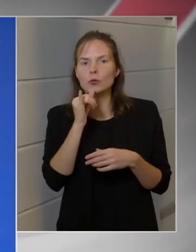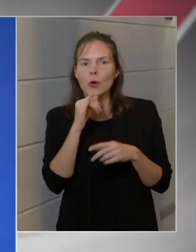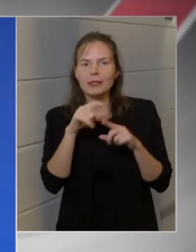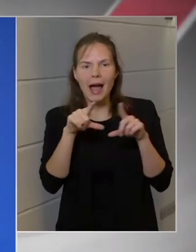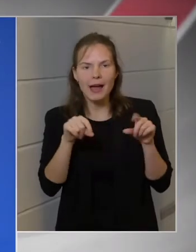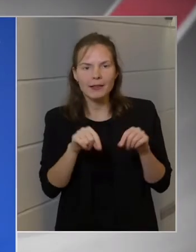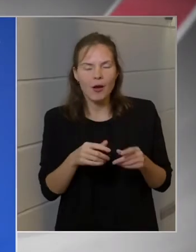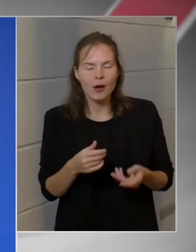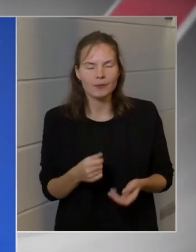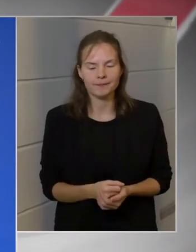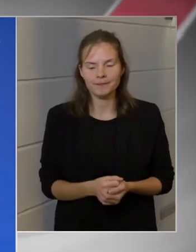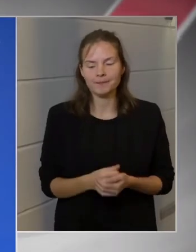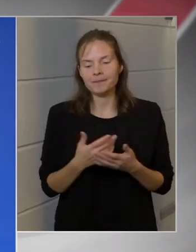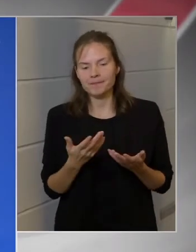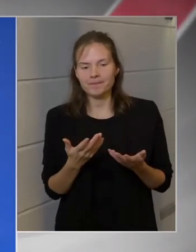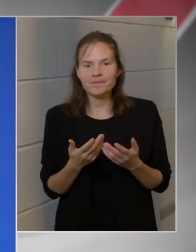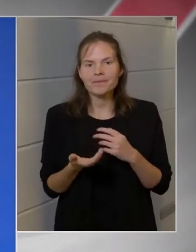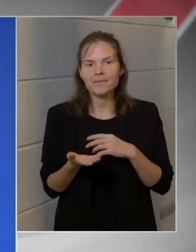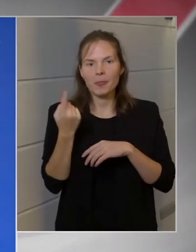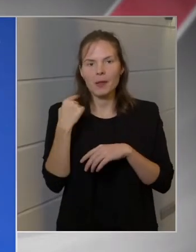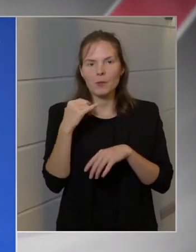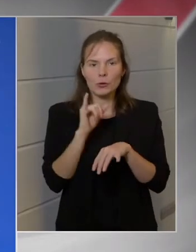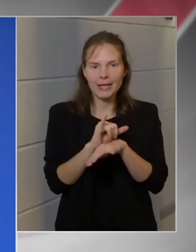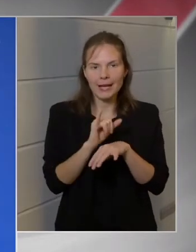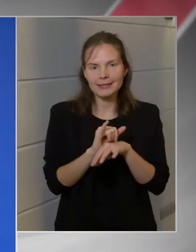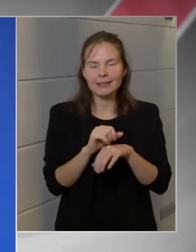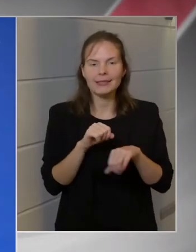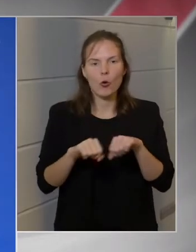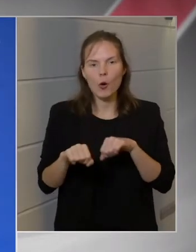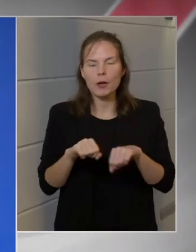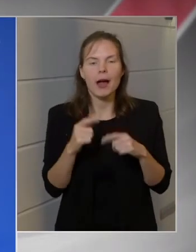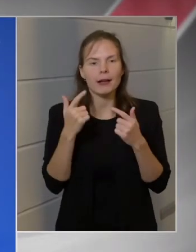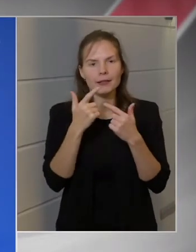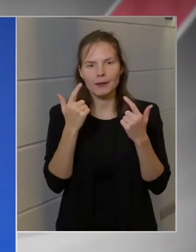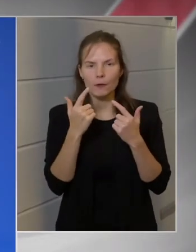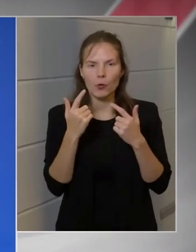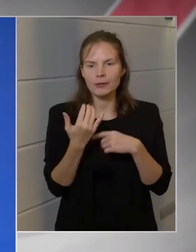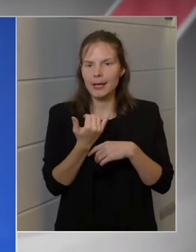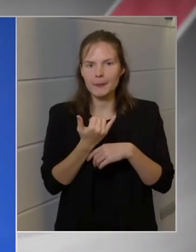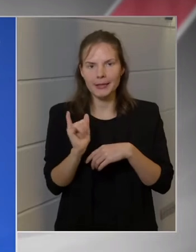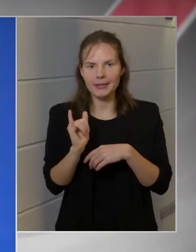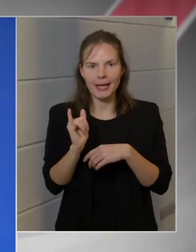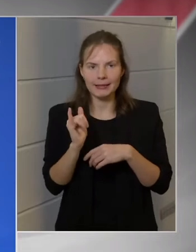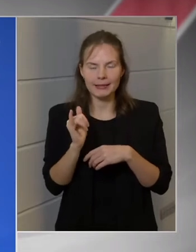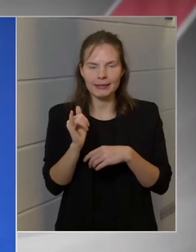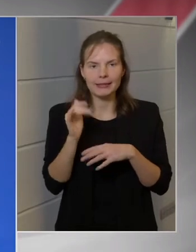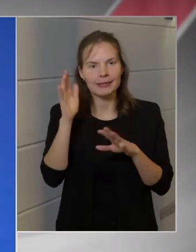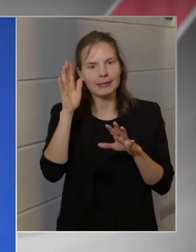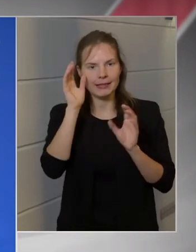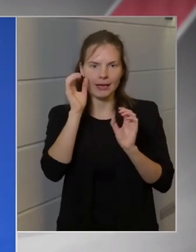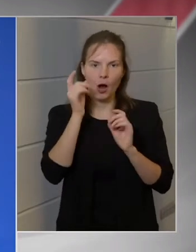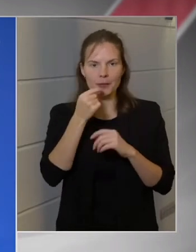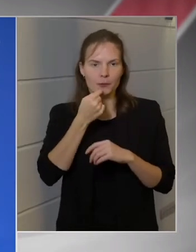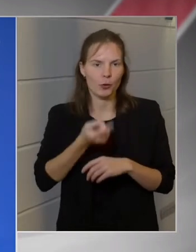A múlt heti kormányinfón nem mindenki értelmezte, szerintem pontosan, amit én mondtam,